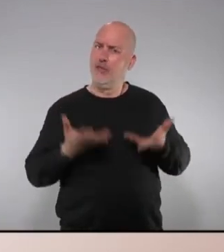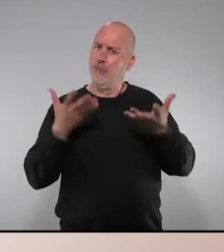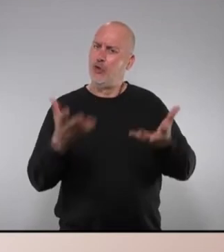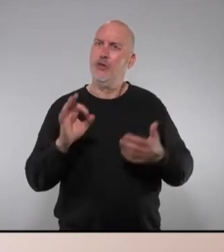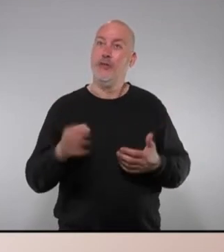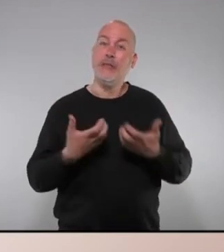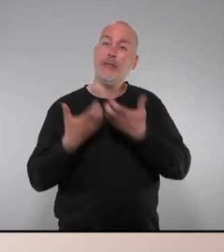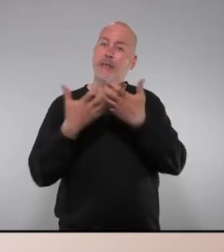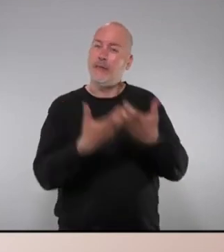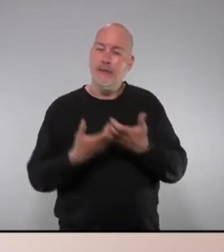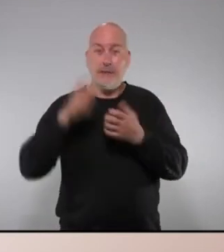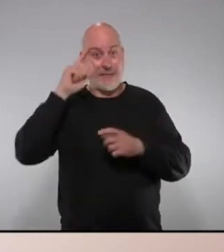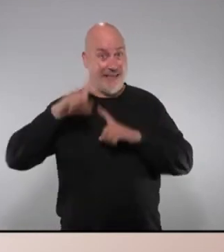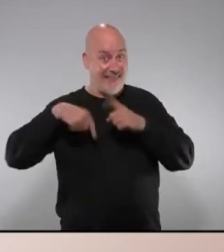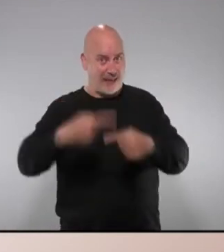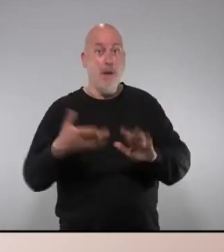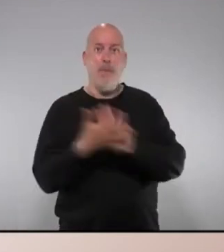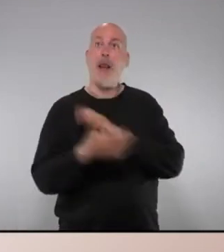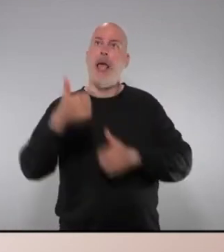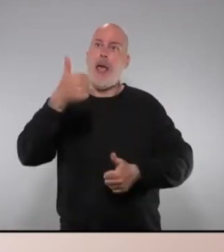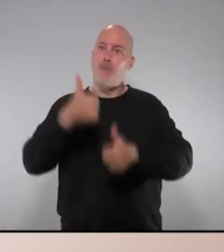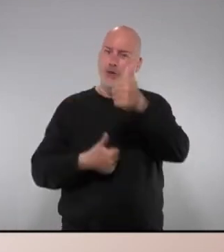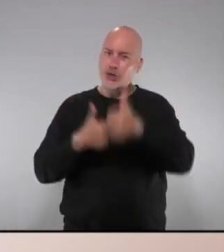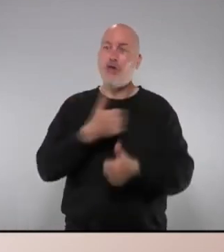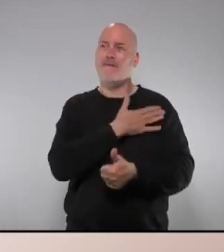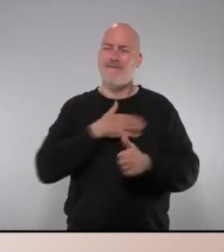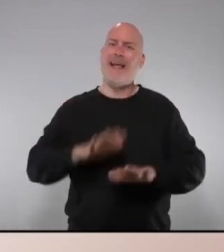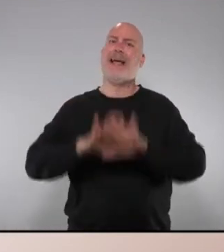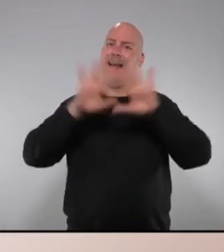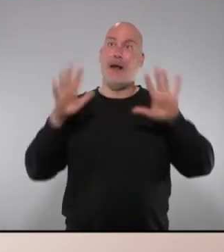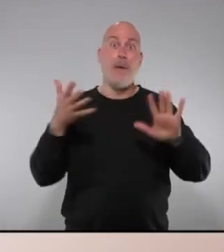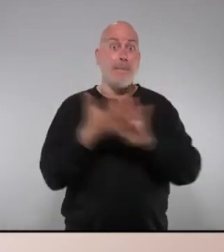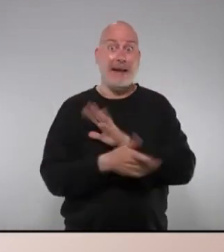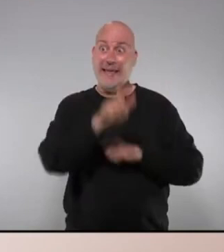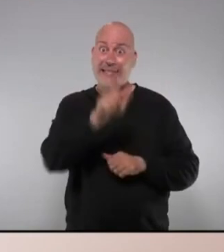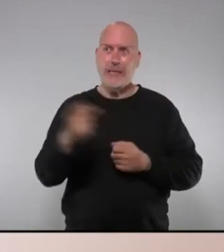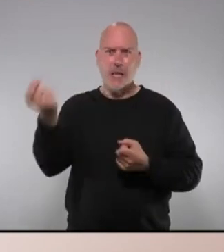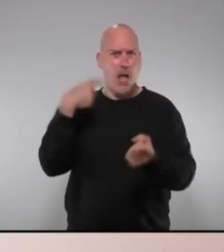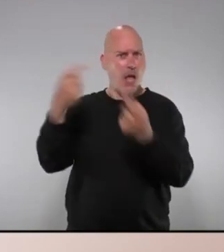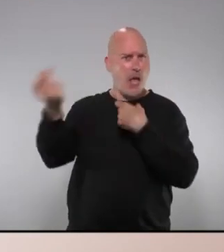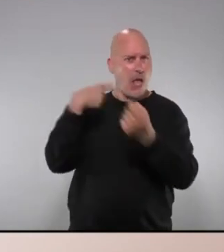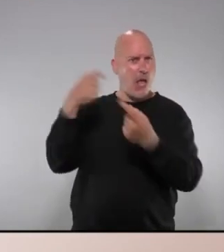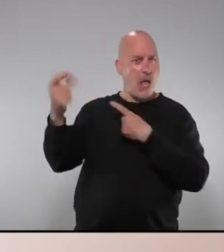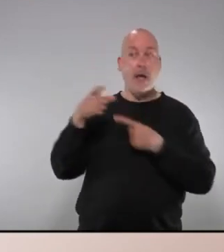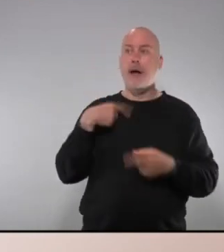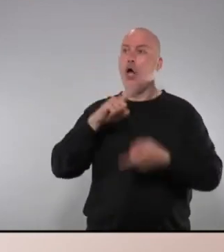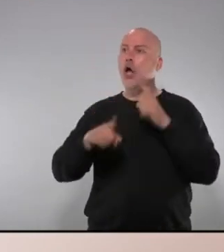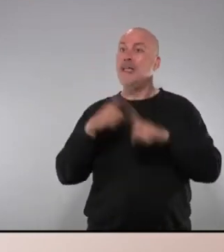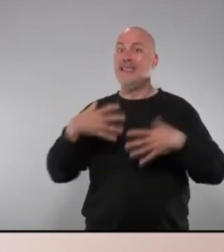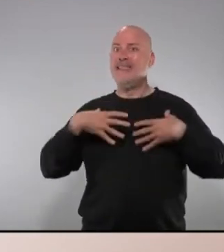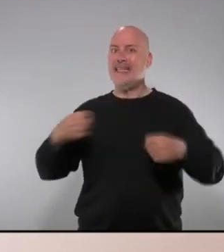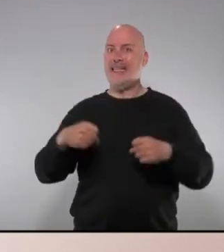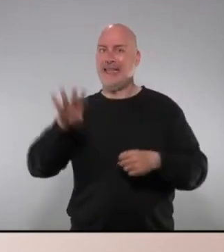lluitem dia rere dia per fer oposició i treure'n l'aigua clara és que cada dia ens truca més gent per denunciar males praxis a la sanitat